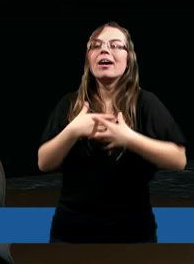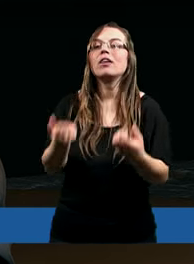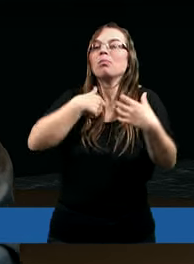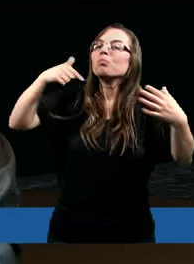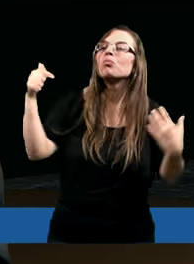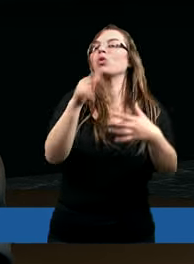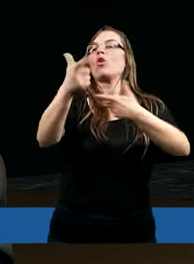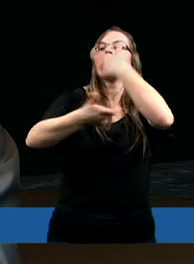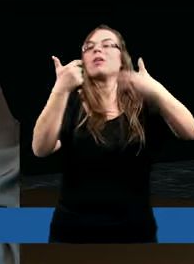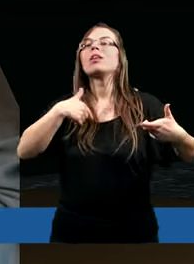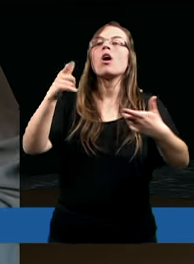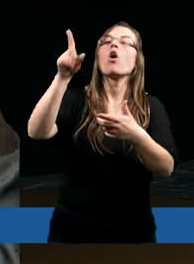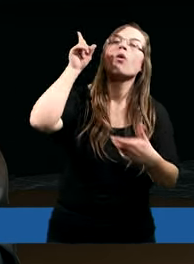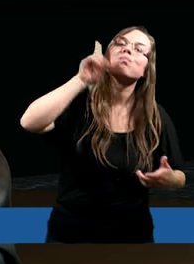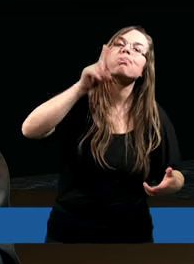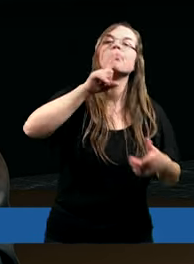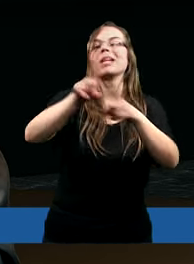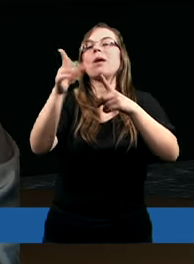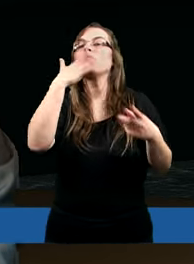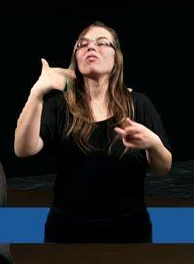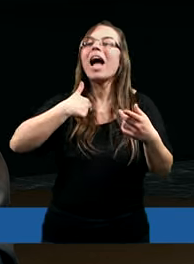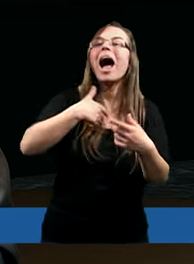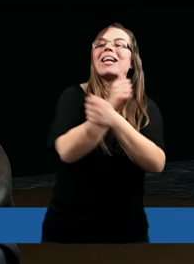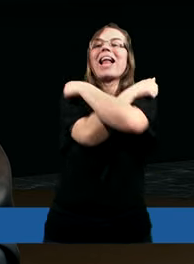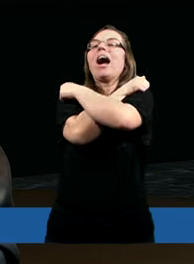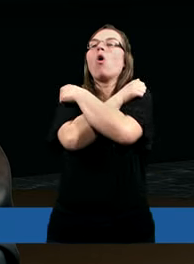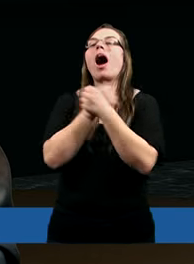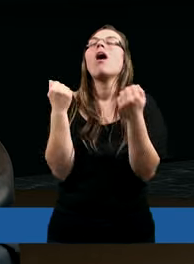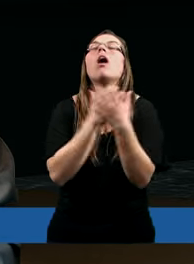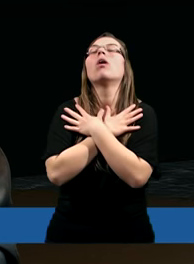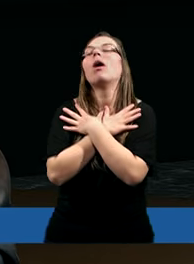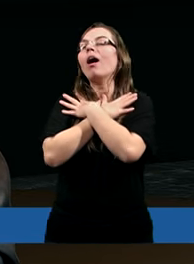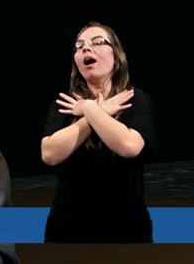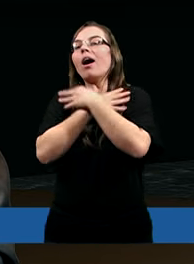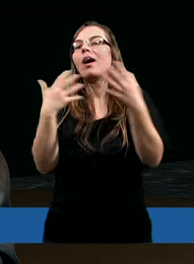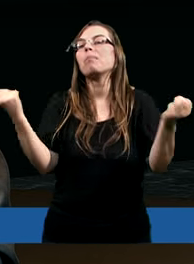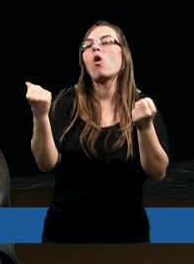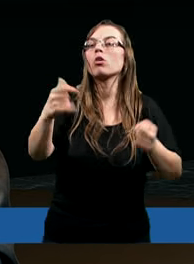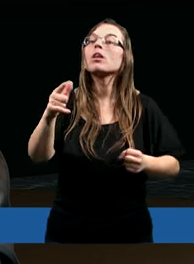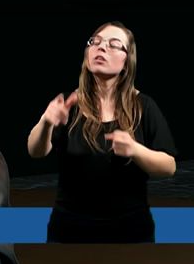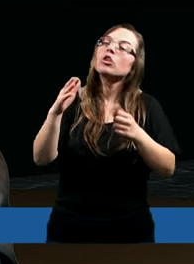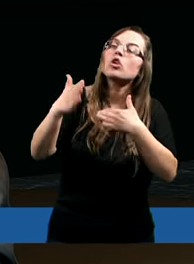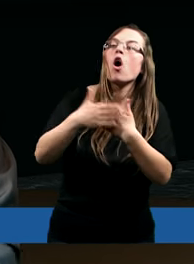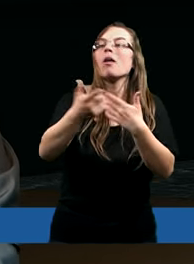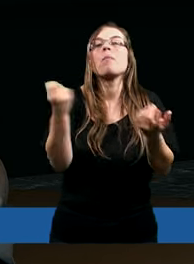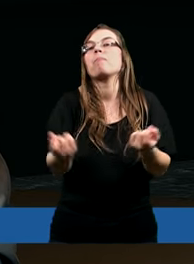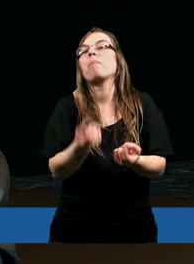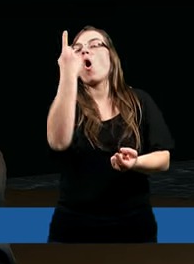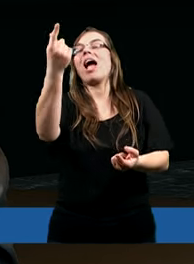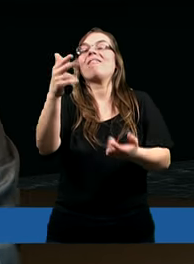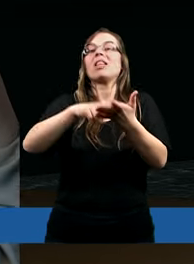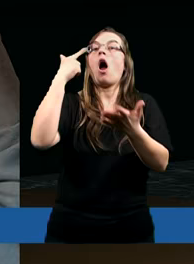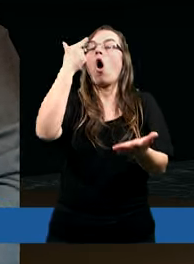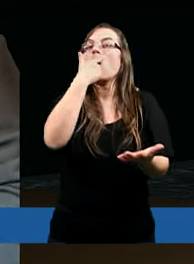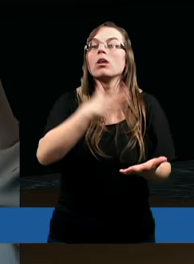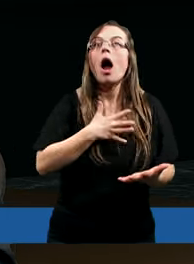musiałam zdradzić. Albo mężczyzna, no przecież zakochałem się. Jak miał się nie zakochać? Piękna, młoda, dwa razy młodsza od żony, pojawiła się na